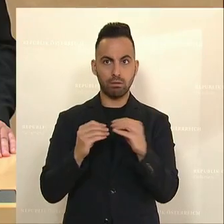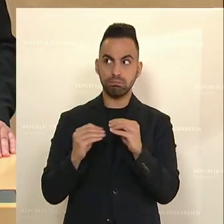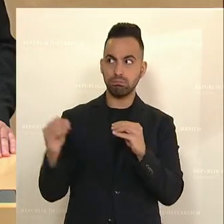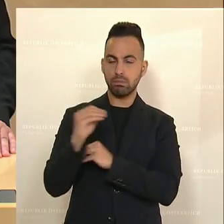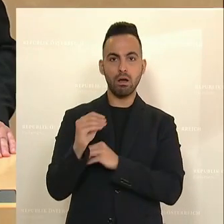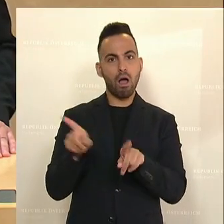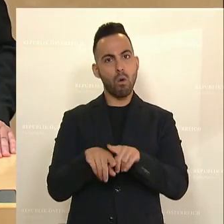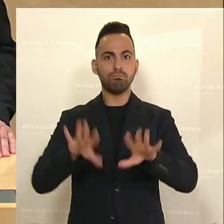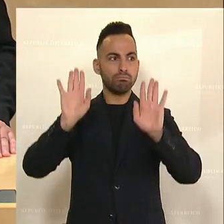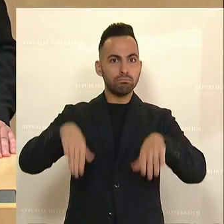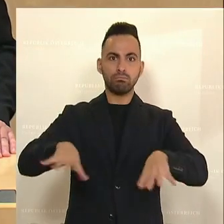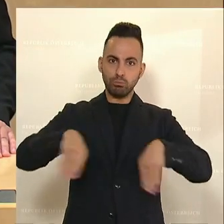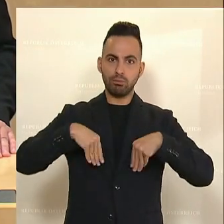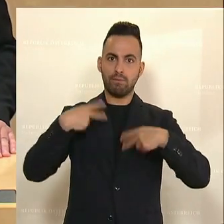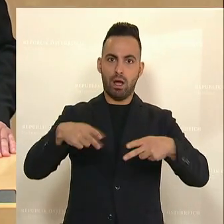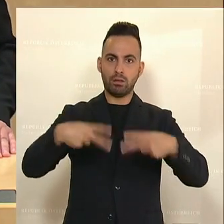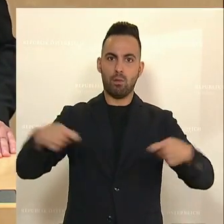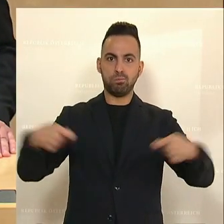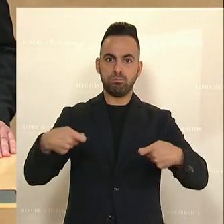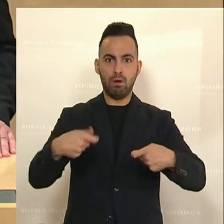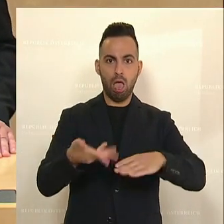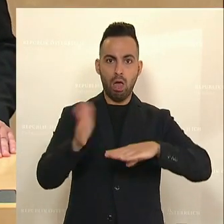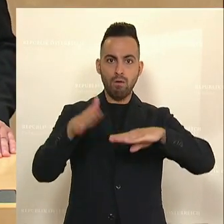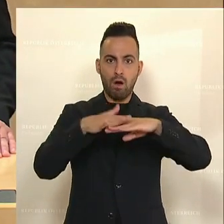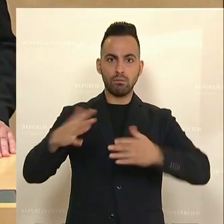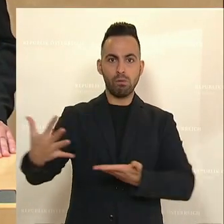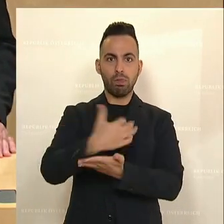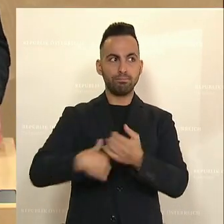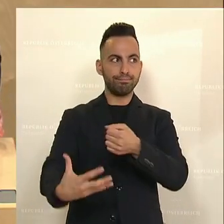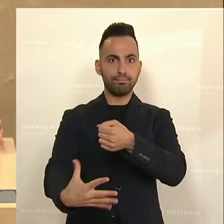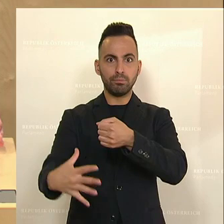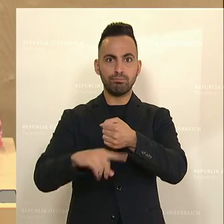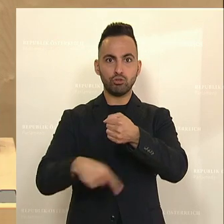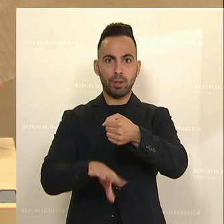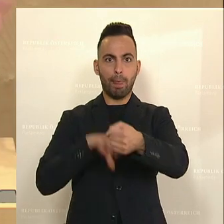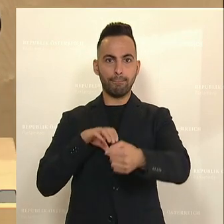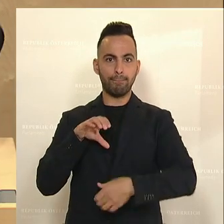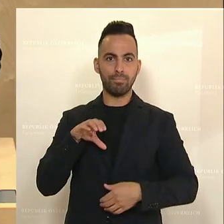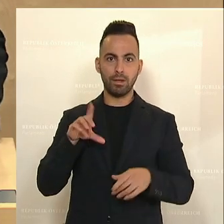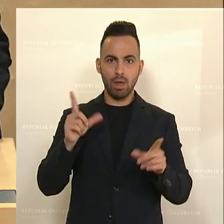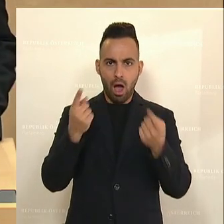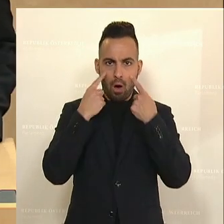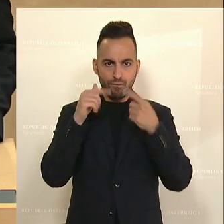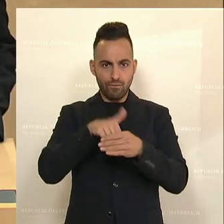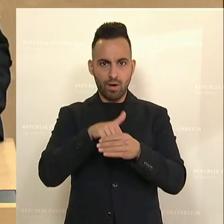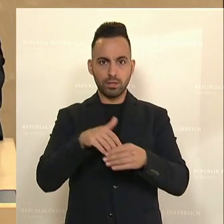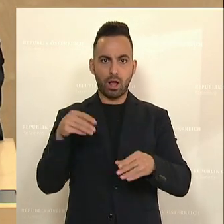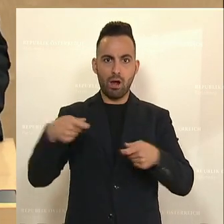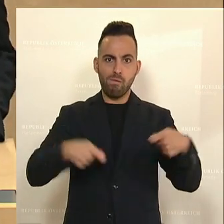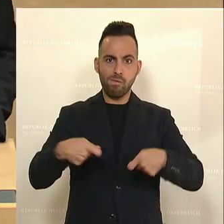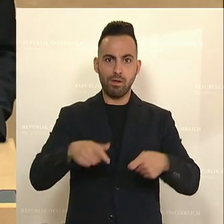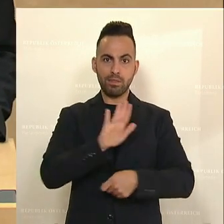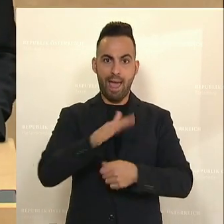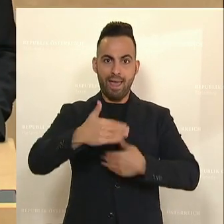Kosten übernommen, sogar erweitert. Das heißt, Ihr Budget ist so aufgeblasen worden, dass wir